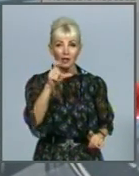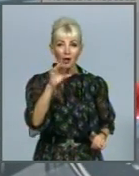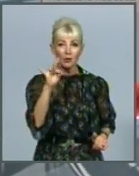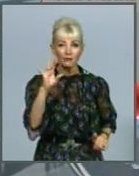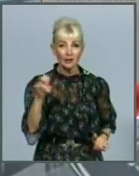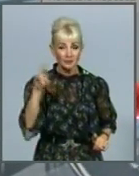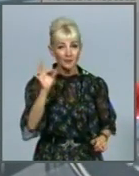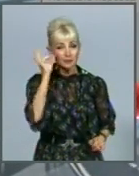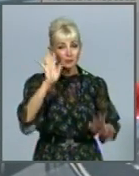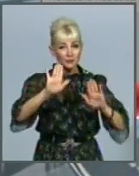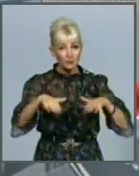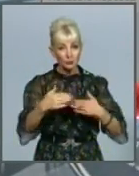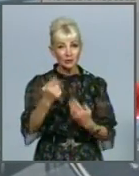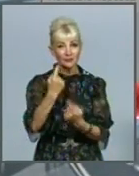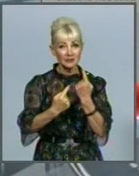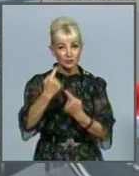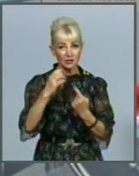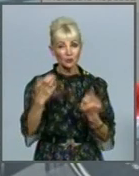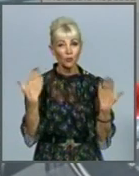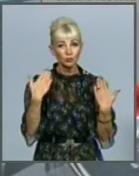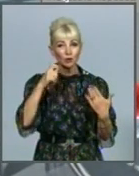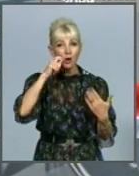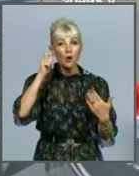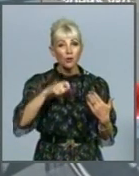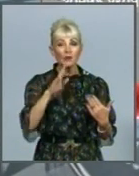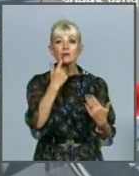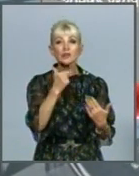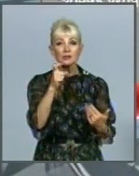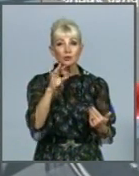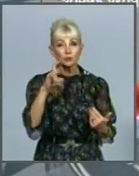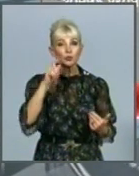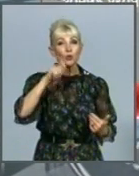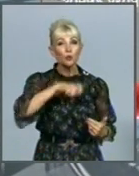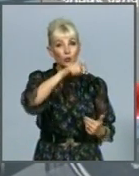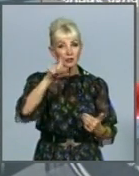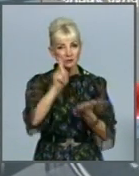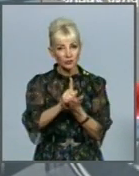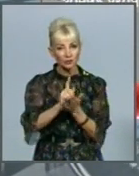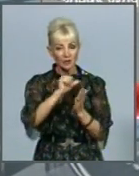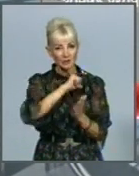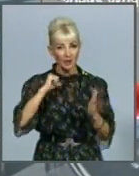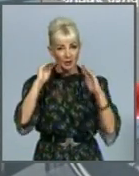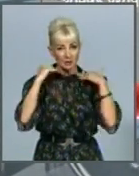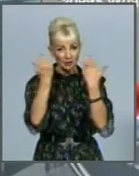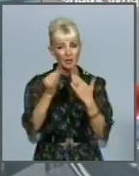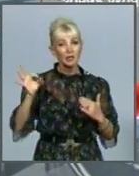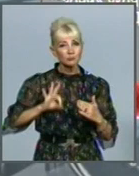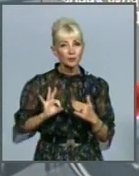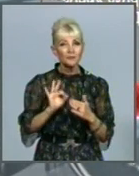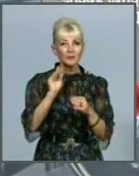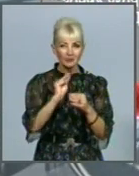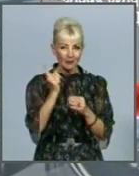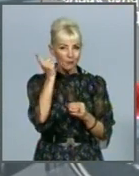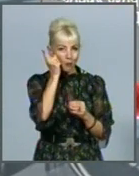Нагадуємо, що після повернення з відпочинку в Українах червоної зони українці мають піти на самоізоляцію із застосуванням додатку дій